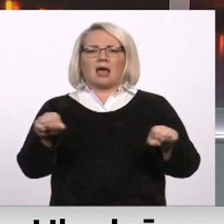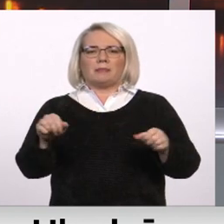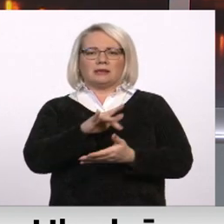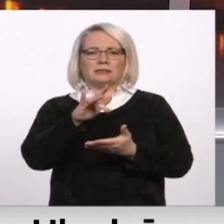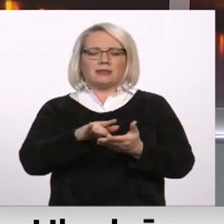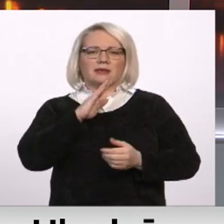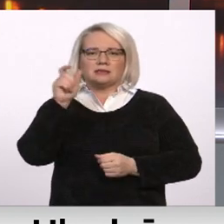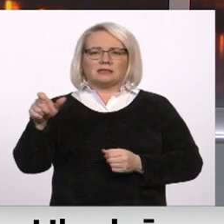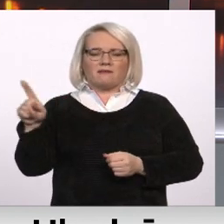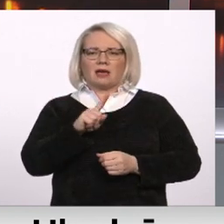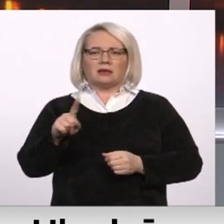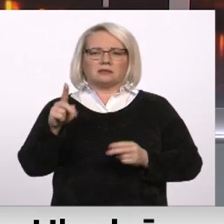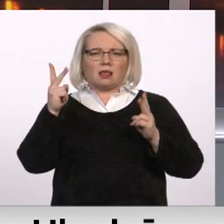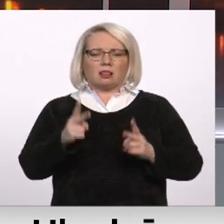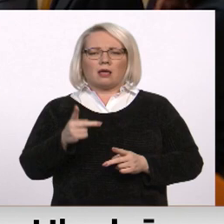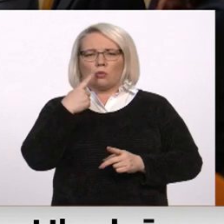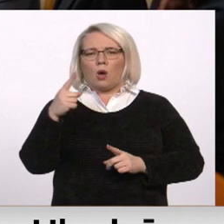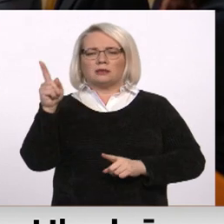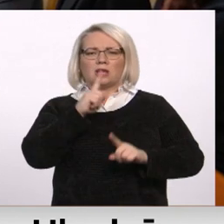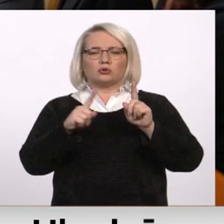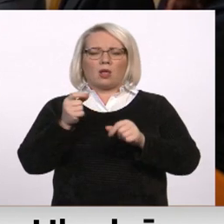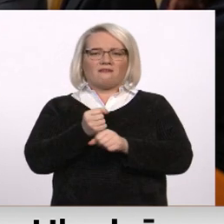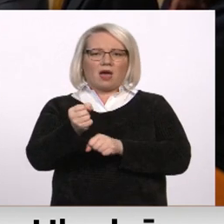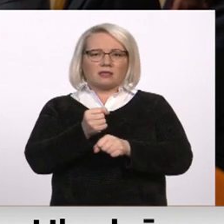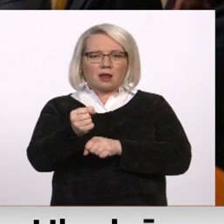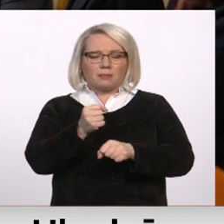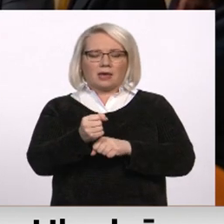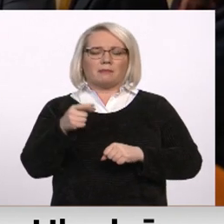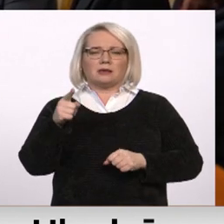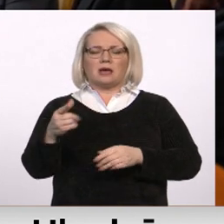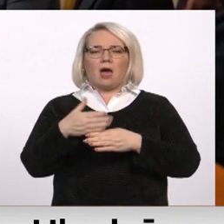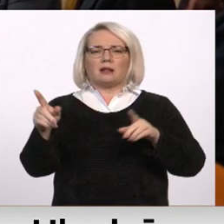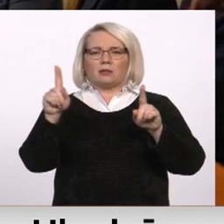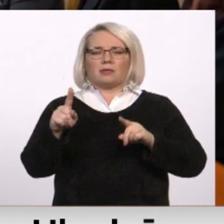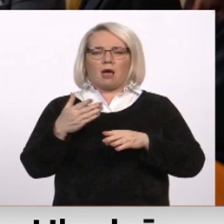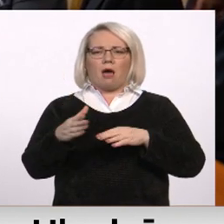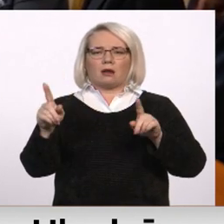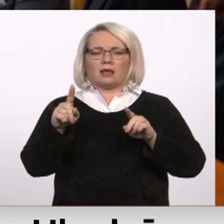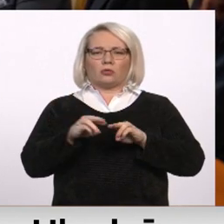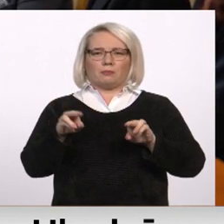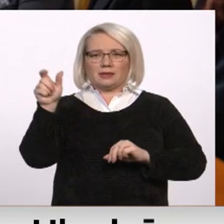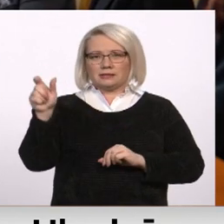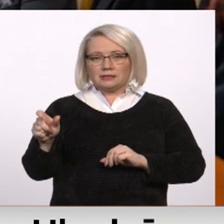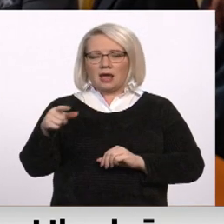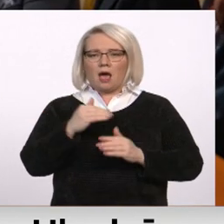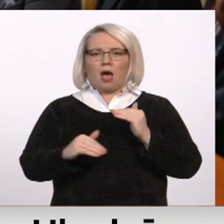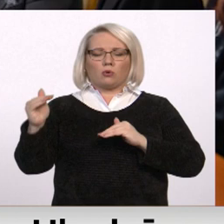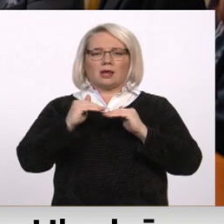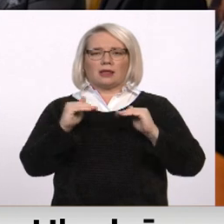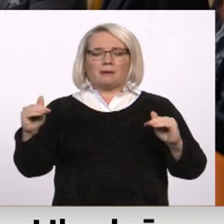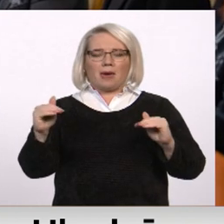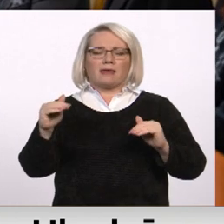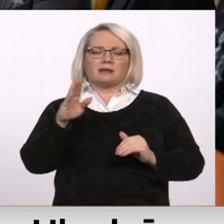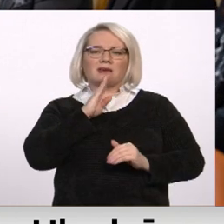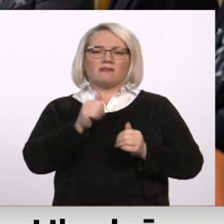cietušas no seksuālās vardarbības. Arļietu ministrijas parlamentārā sekretāri Gunda Rēri vakar augsta līmeņa Eiropas sieviešu līderu vizītē